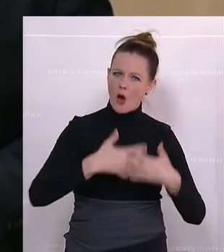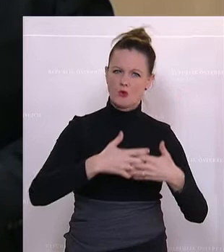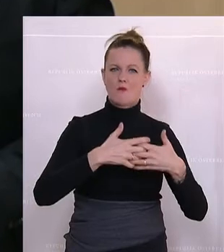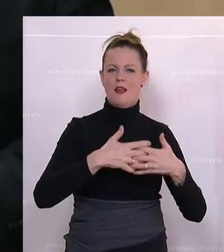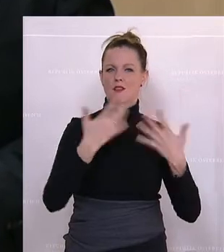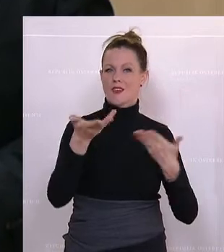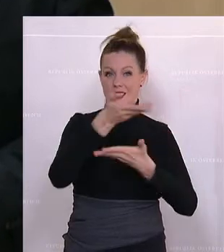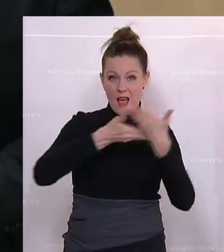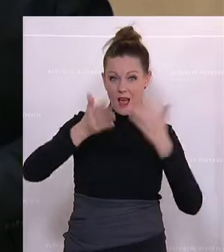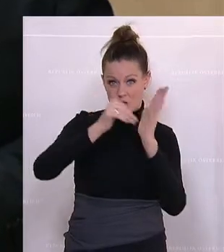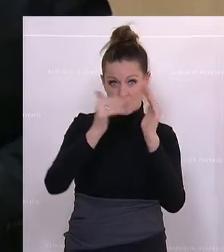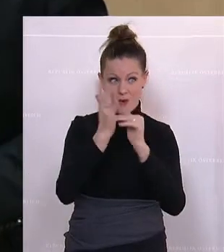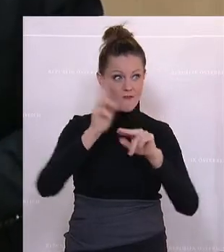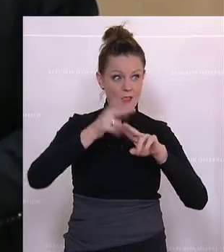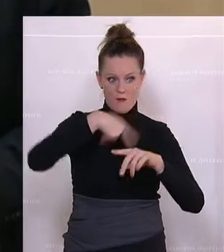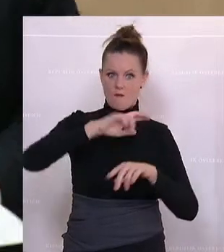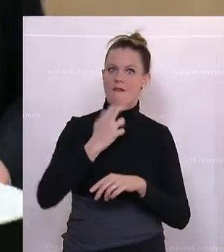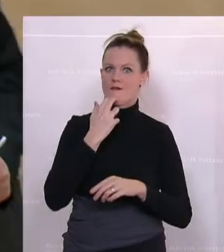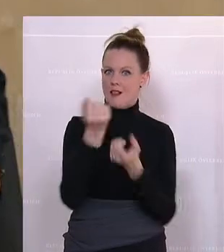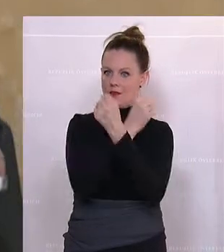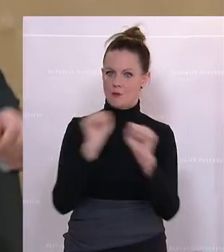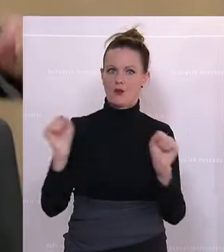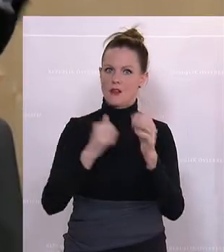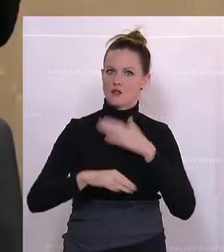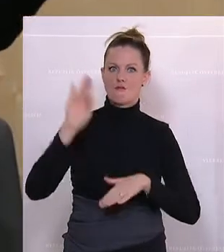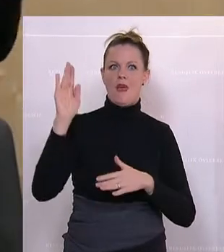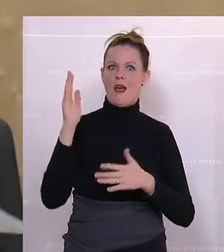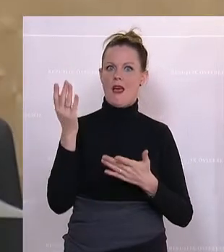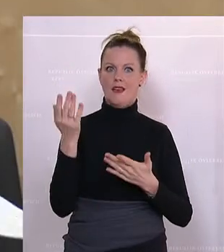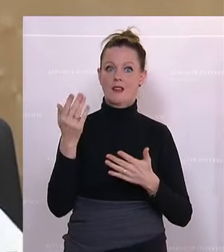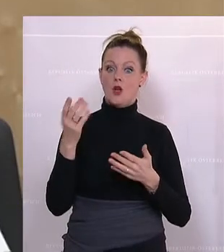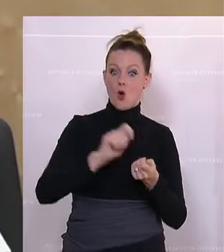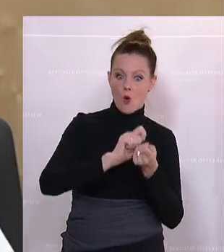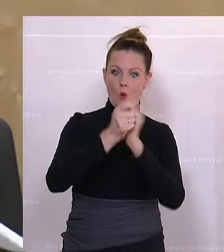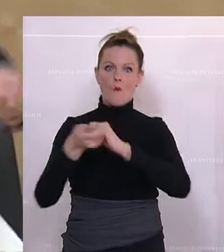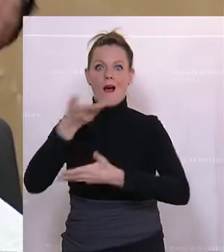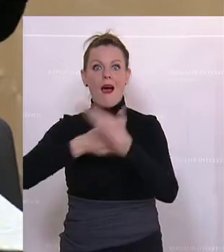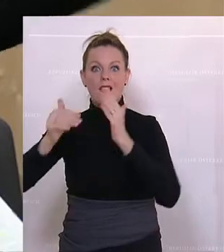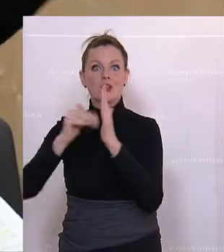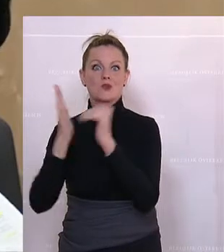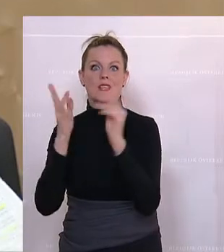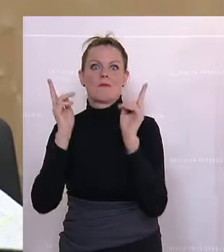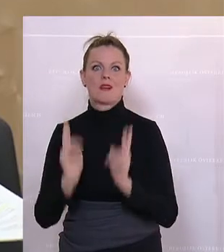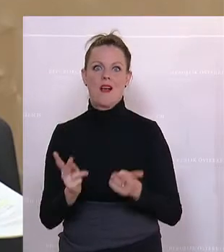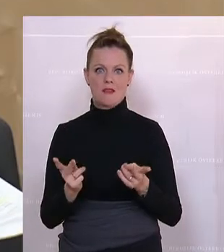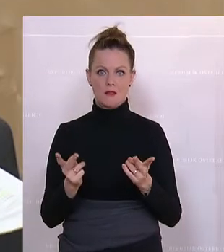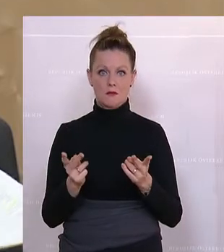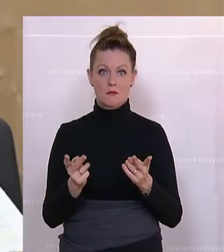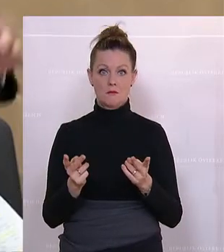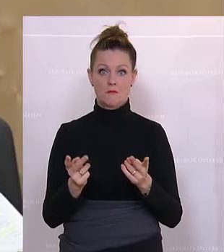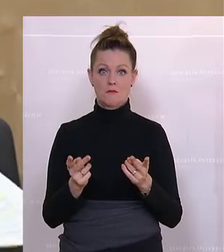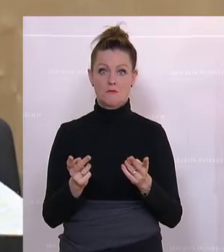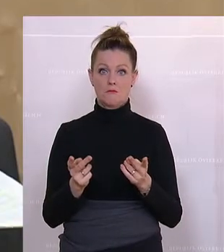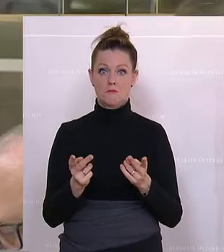Handelssystem, wenn wir es wollen, die demokratische Mehrheit hier in ein Handelssystem umgelegt werden kann. Das finden wir so dann fast nur mehr in der